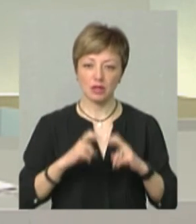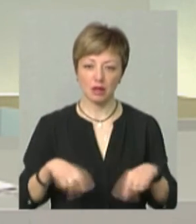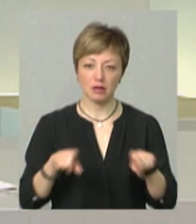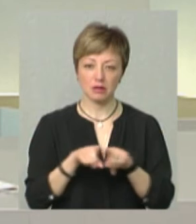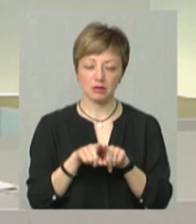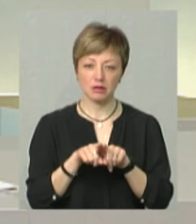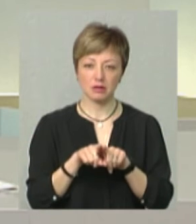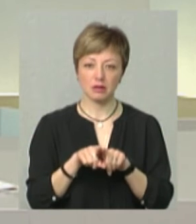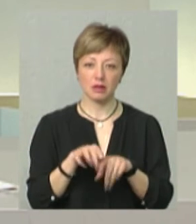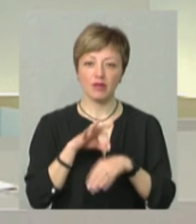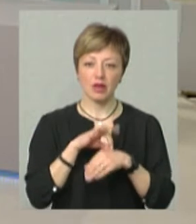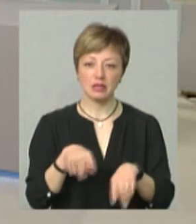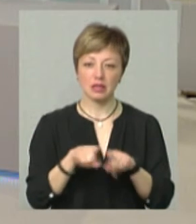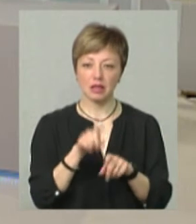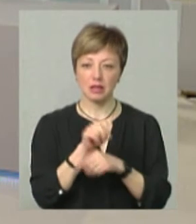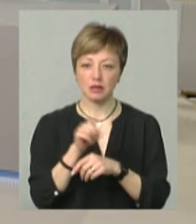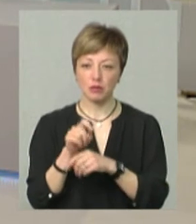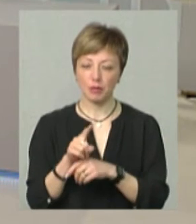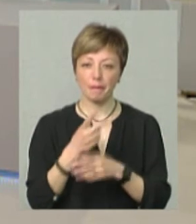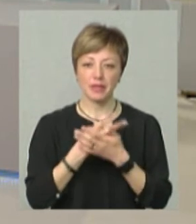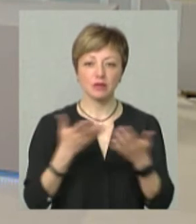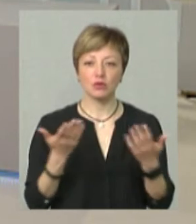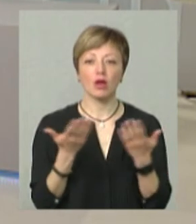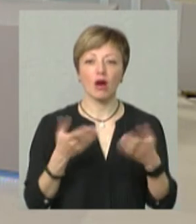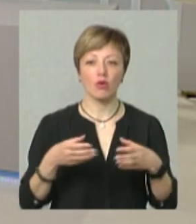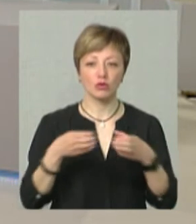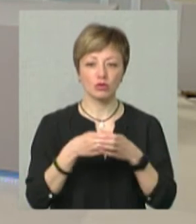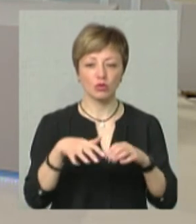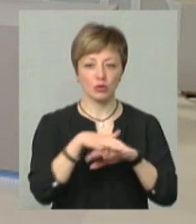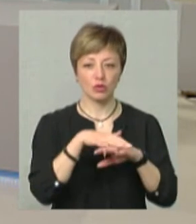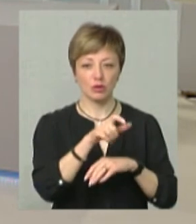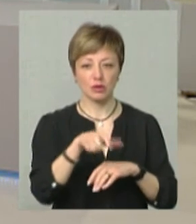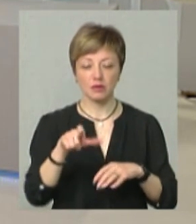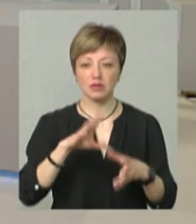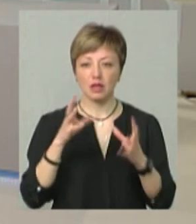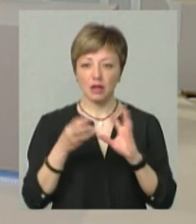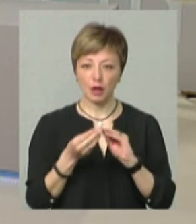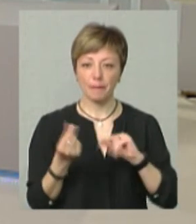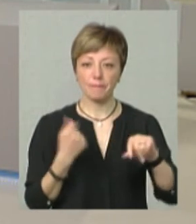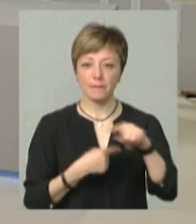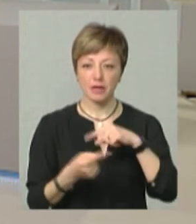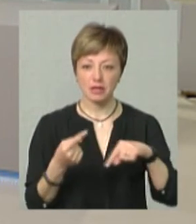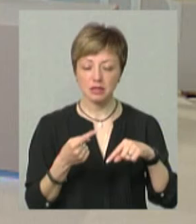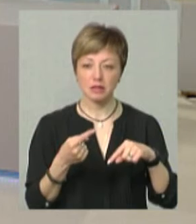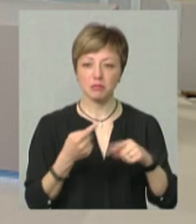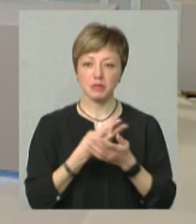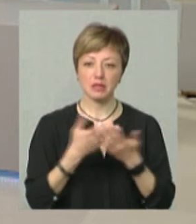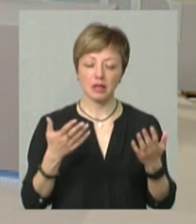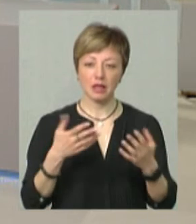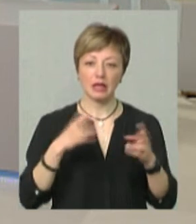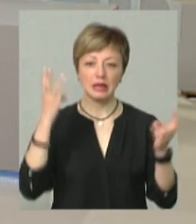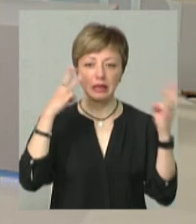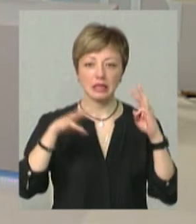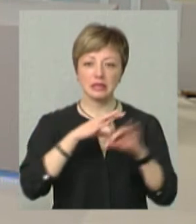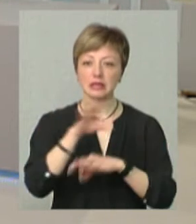вести такі дисципліни. Презентується на яку аудиторію? Взагалі, як бізнес-презентація, тому що дизайнер,